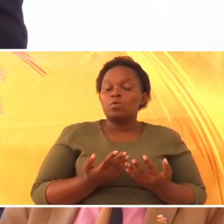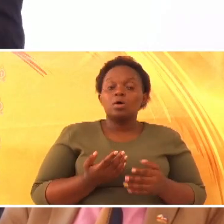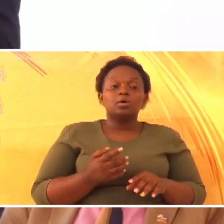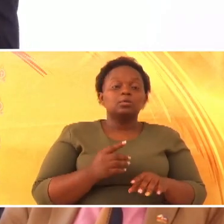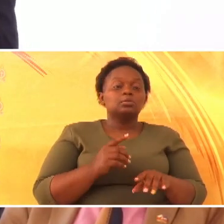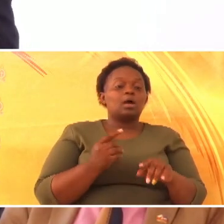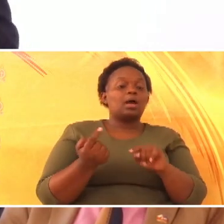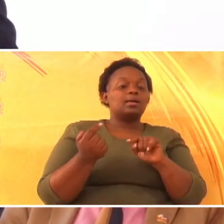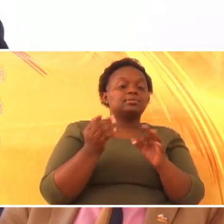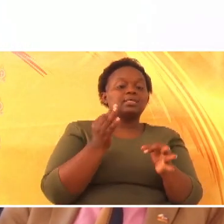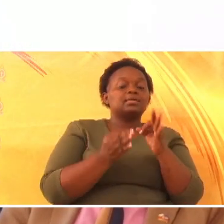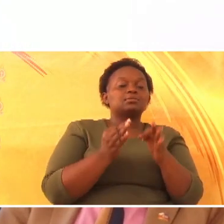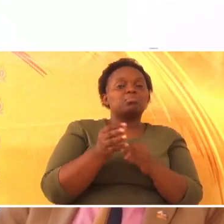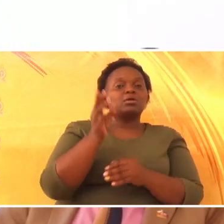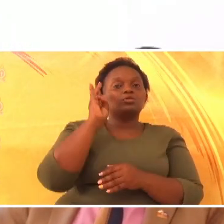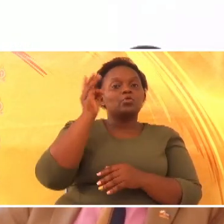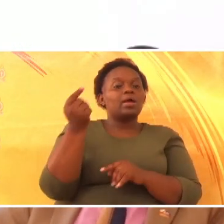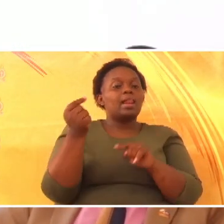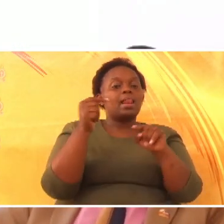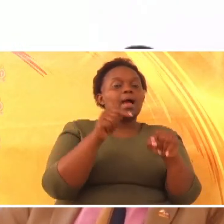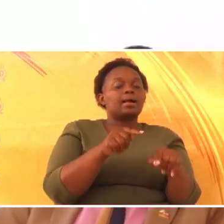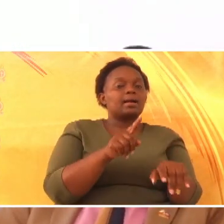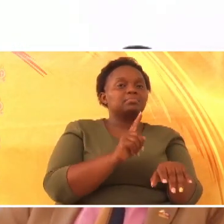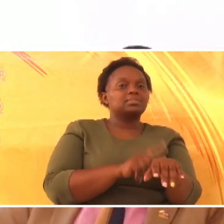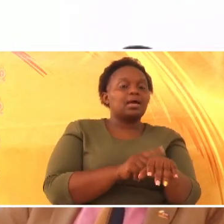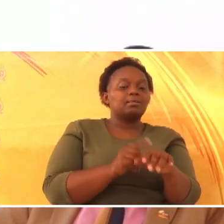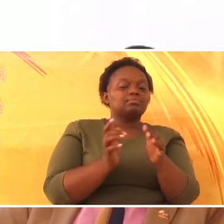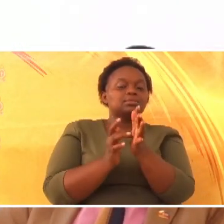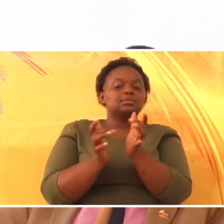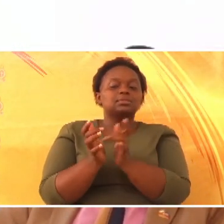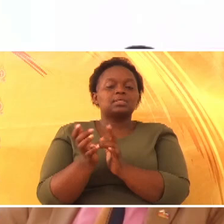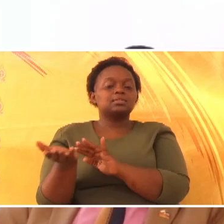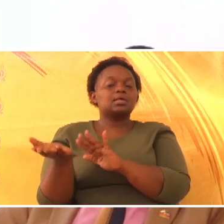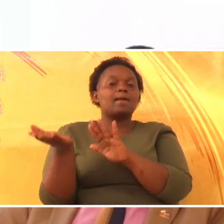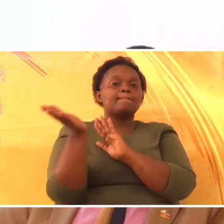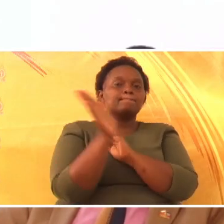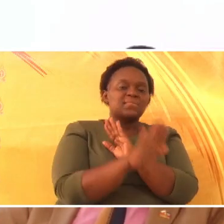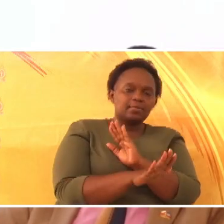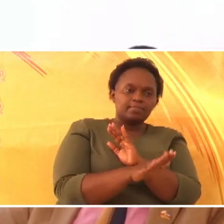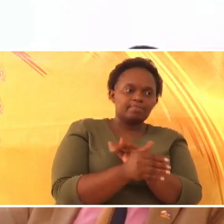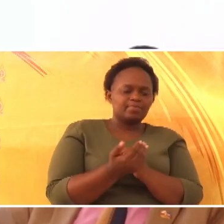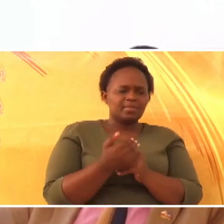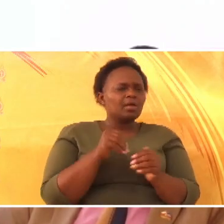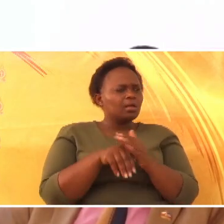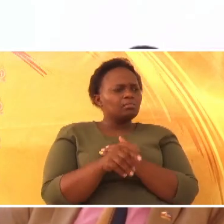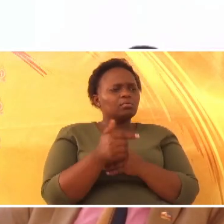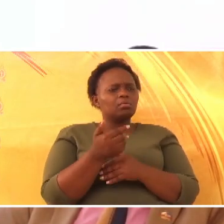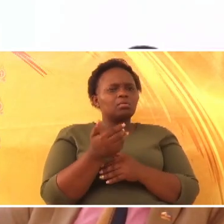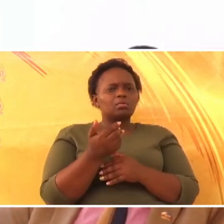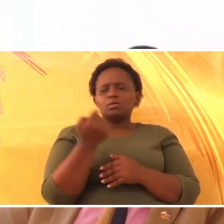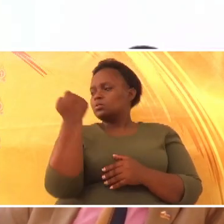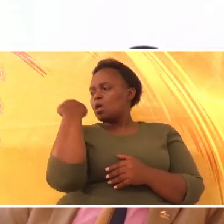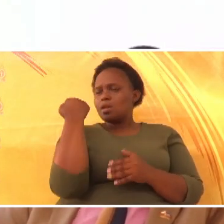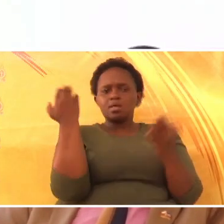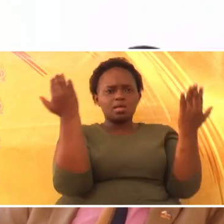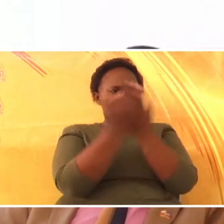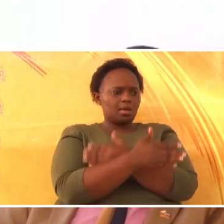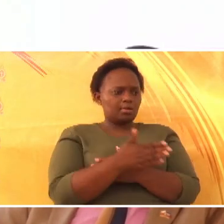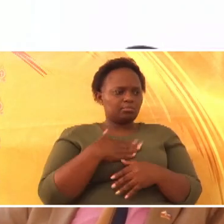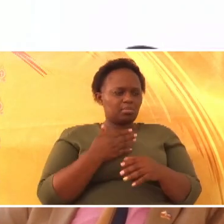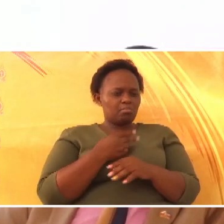wakati yesu, ataka porudi. Katika sinema hiyo, ambayo ni likuwa na mgea juu yake,